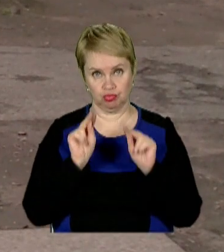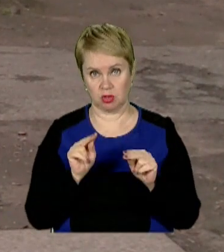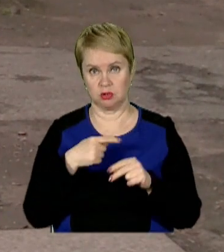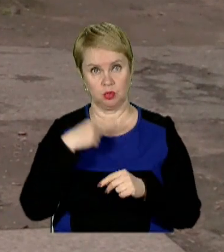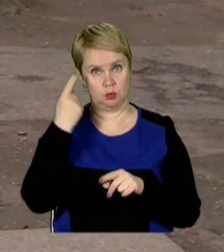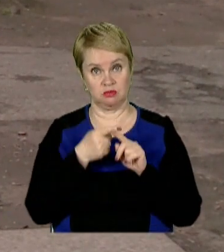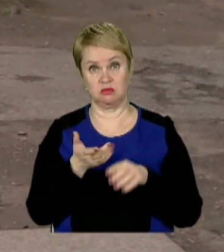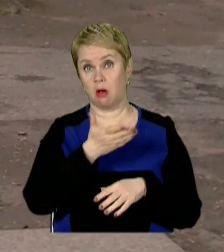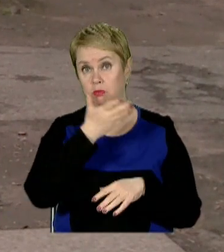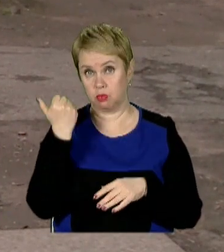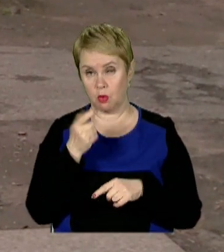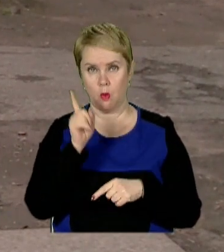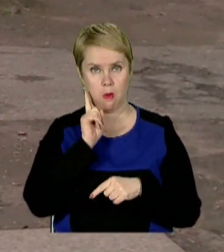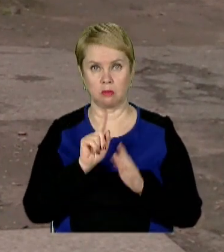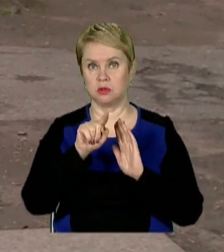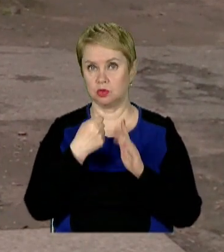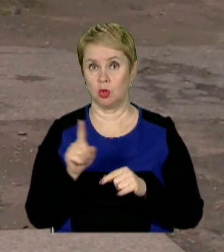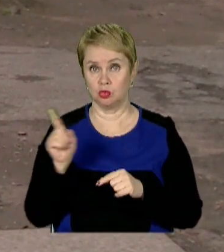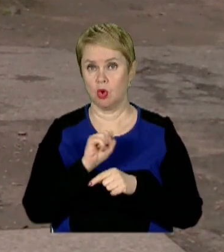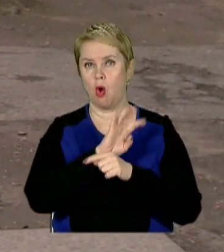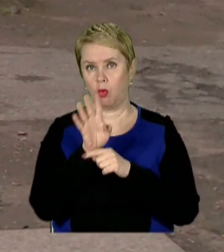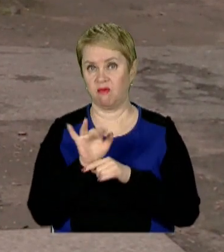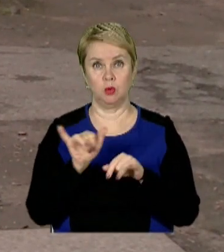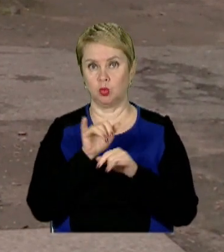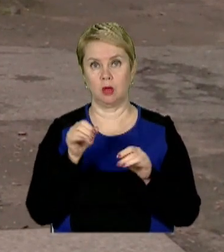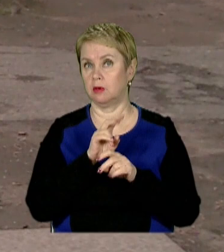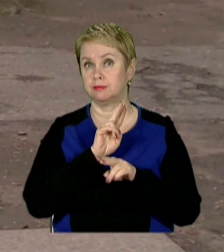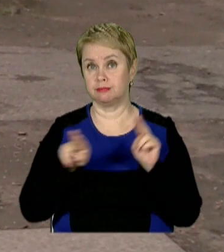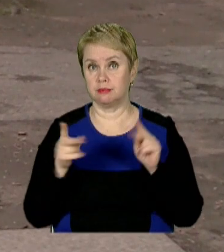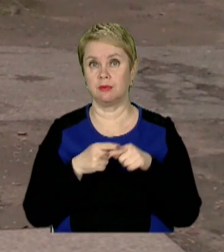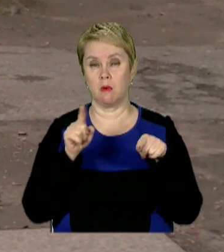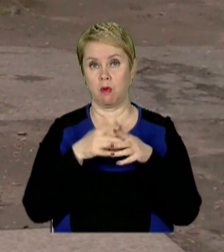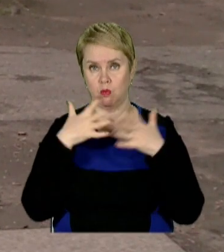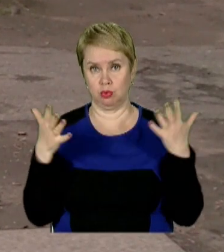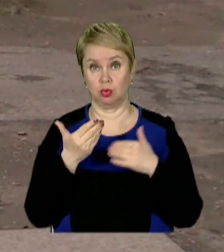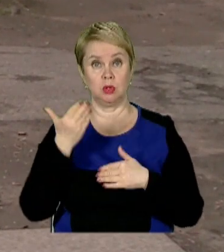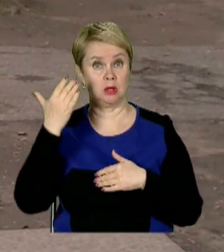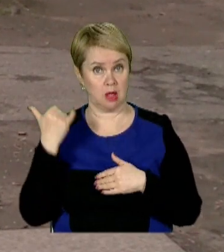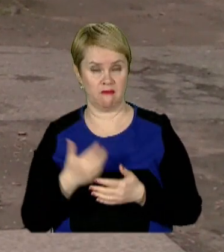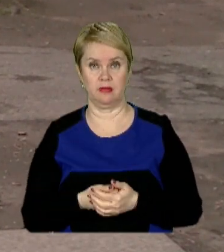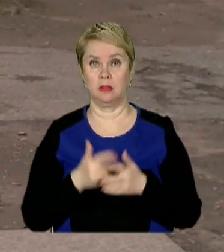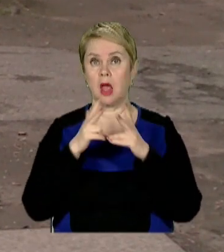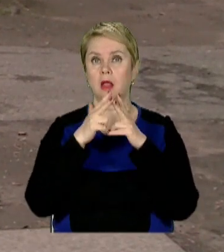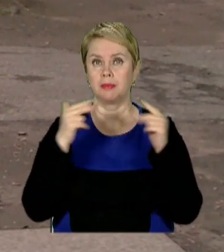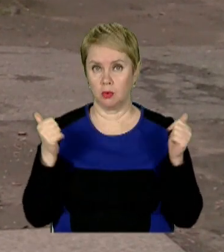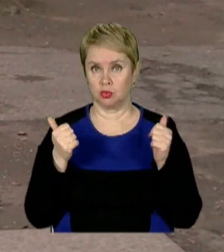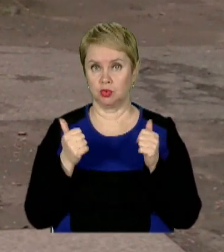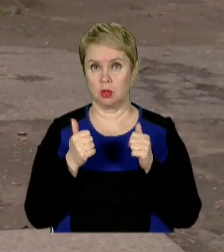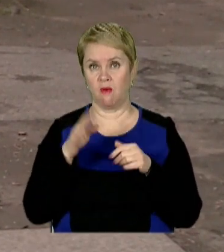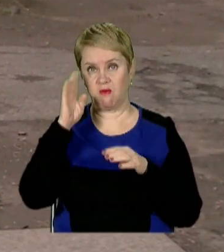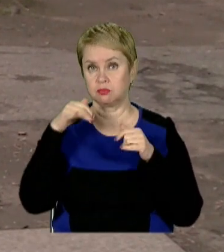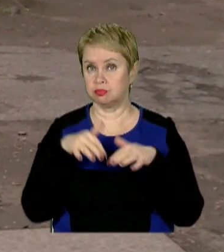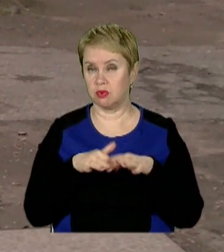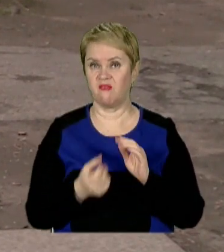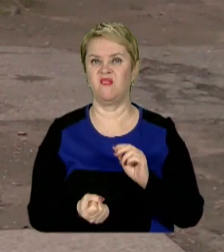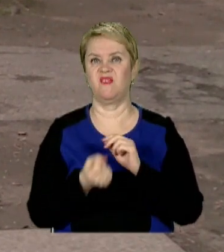і думати про це забула. Допоки не дізналася, що COVID нікуди не подівся. Бо більше нещодавно на Дніпропетровщині у «Стічних